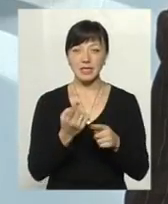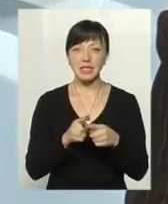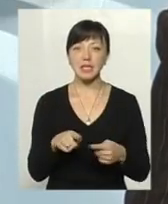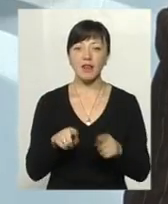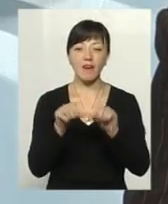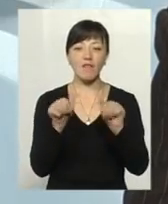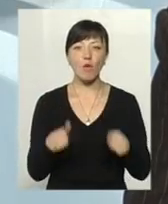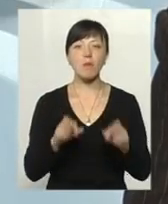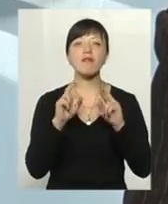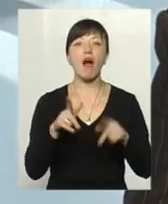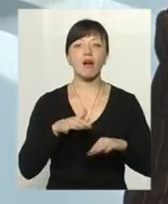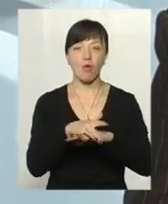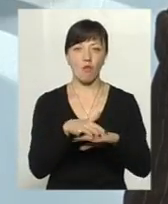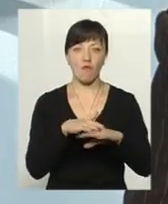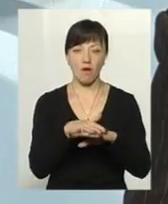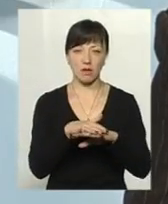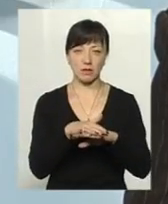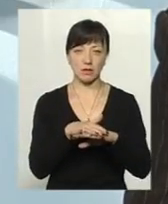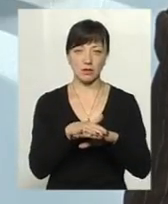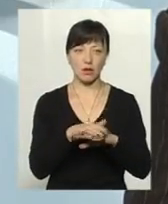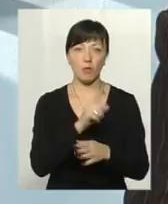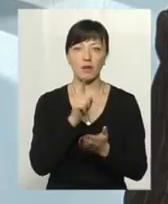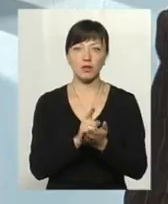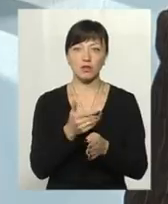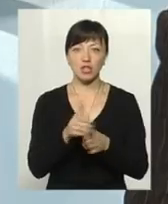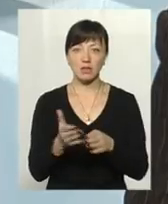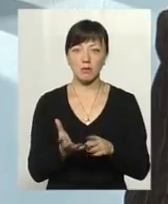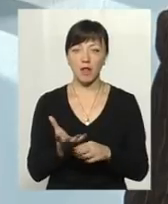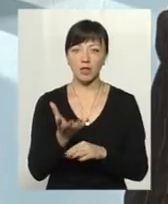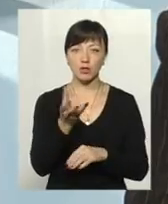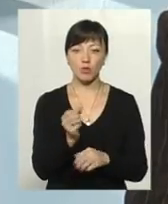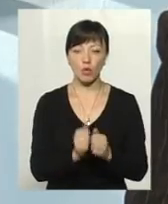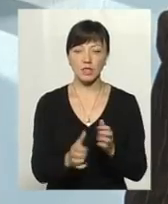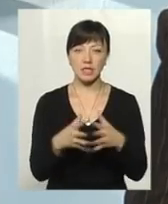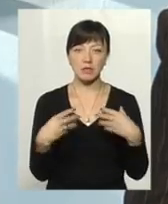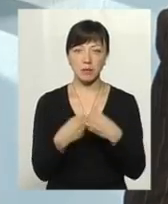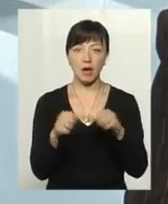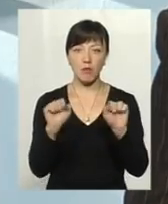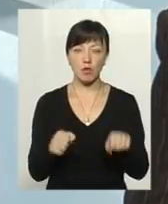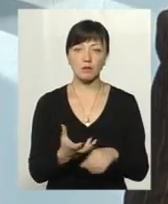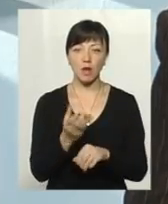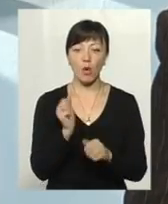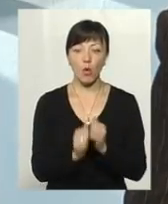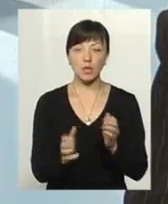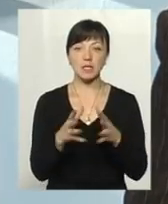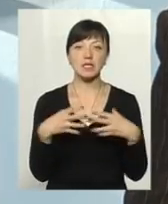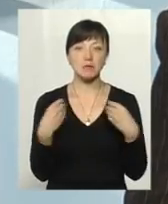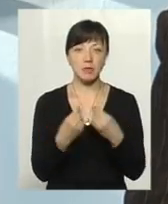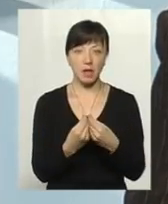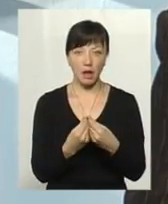обрахунку обов'язкової частки платежу, яка кожна сім'я може сплатити. Тобто, кожна сім'я